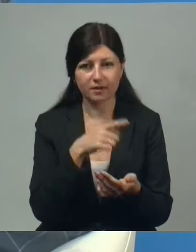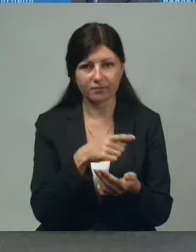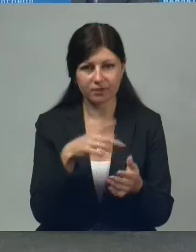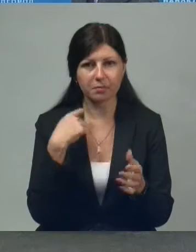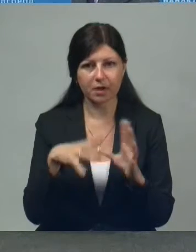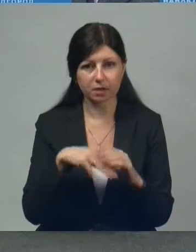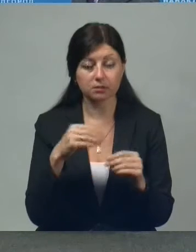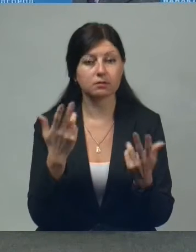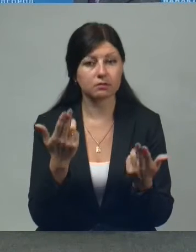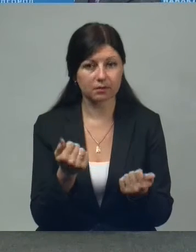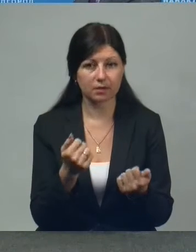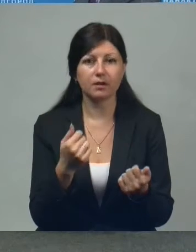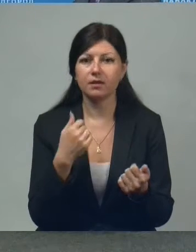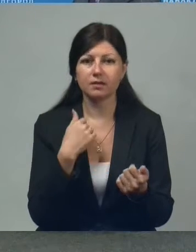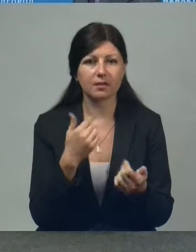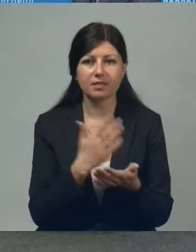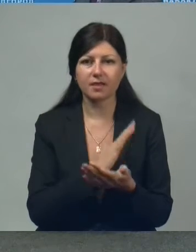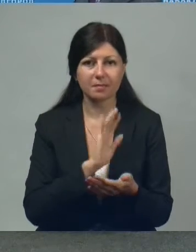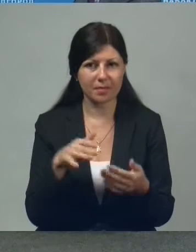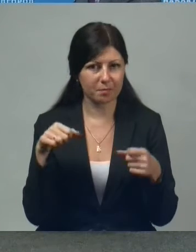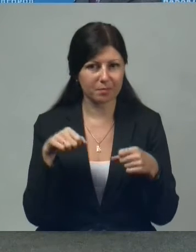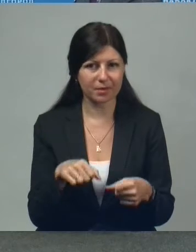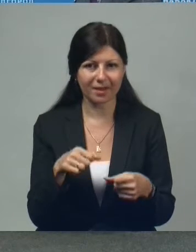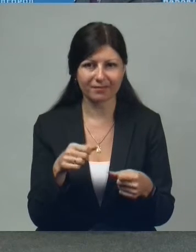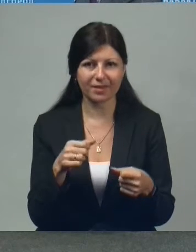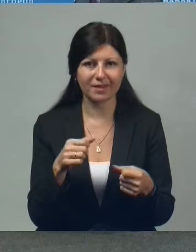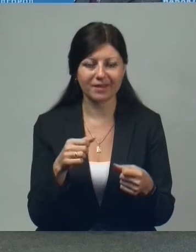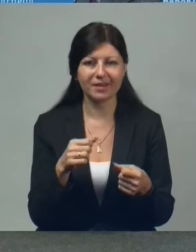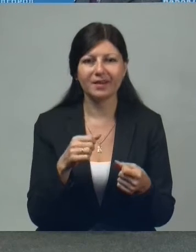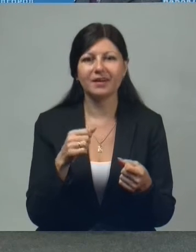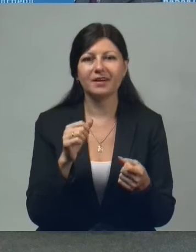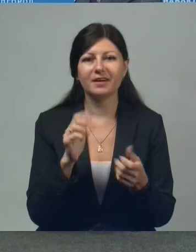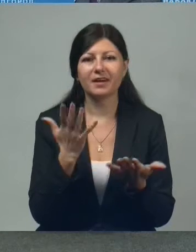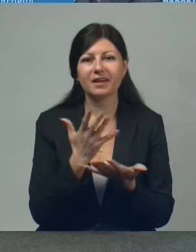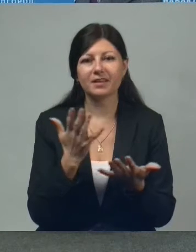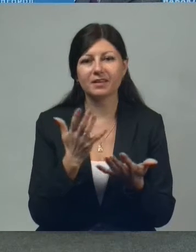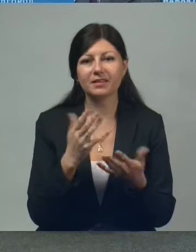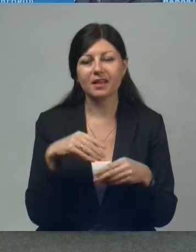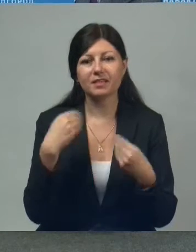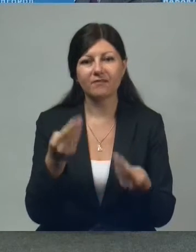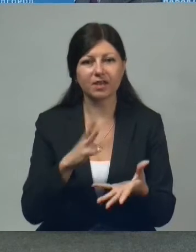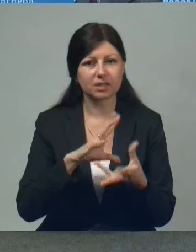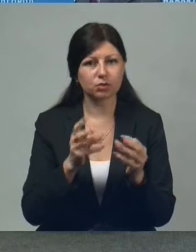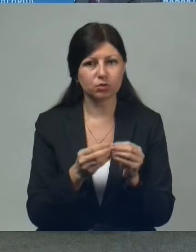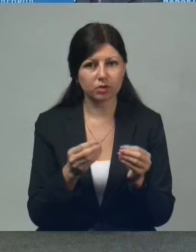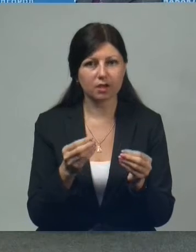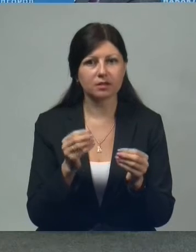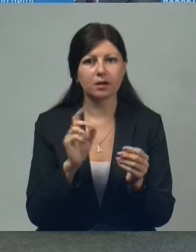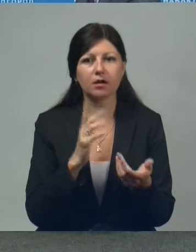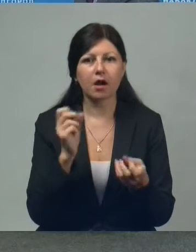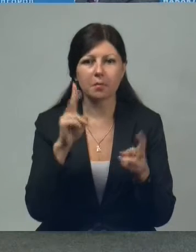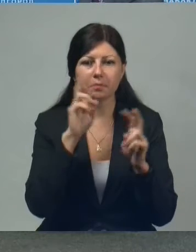-таки вы проголосовали, Безусловно, я не имела права, просто-напросто морального права какие-то давать результаты, да, как-то